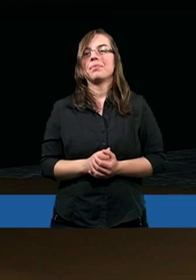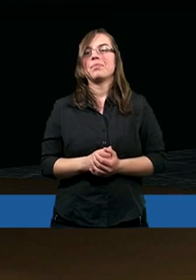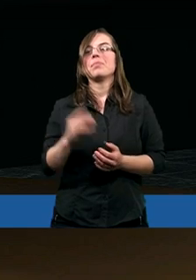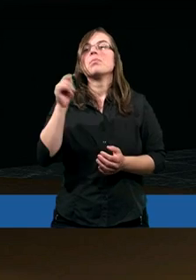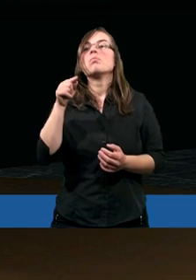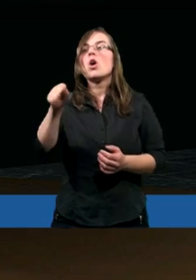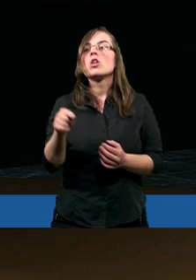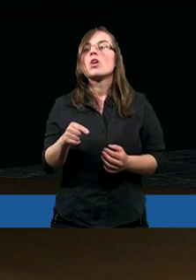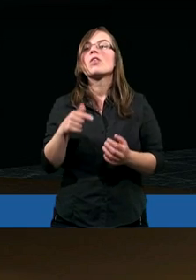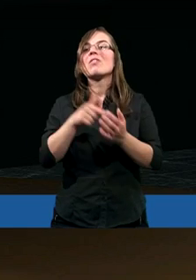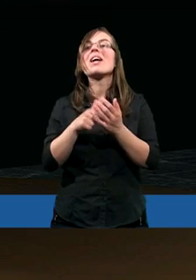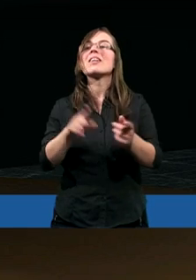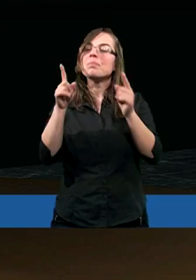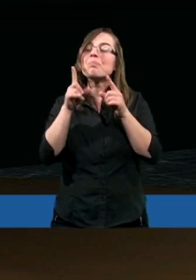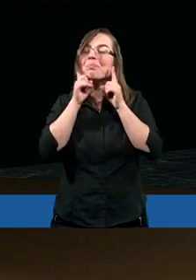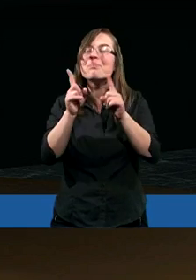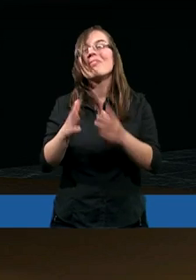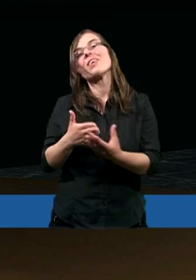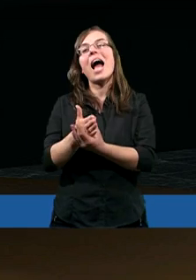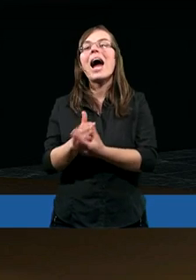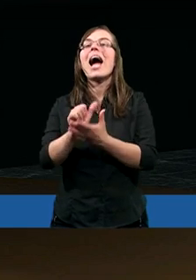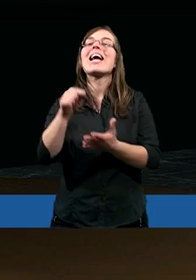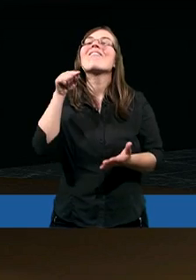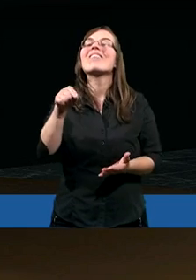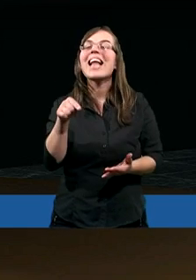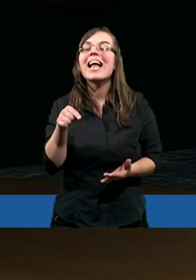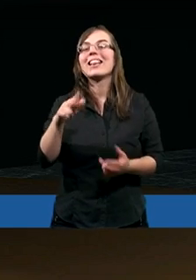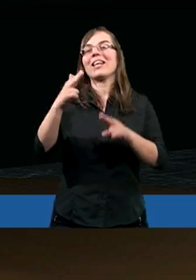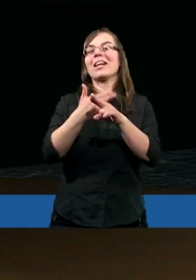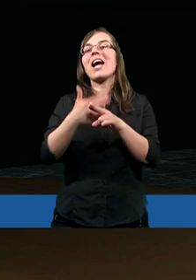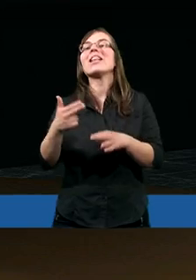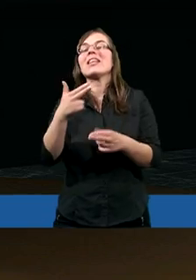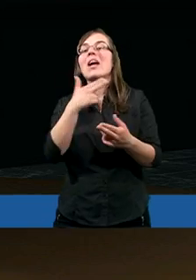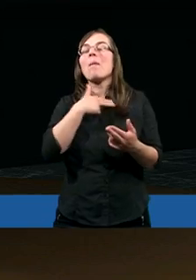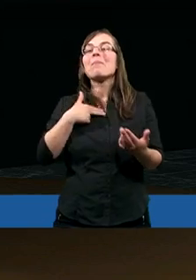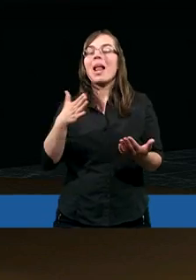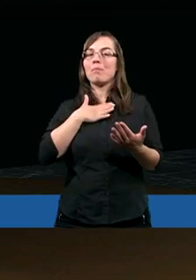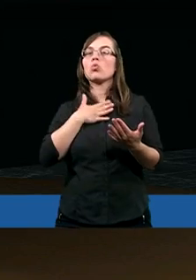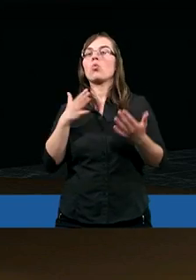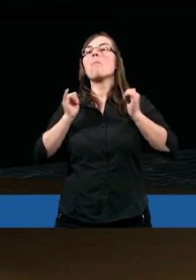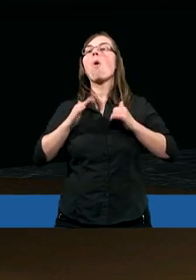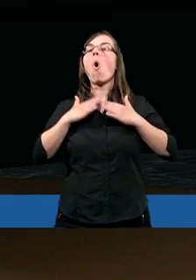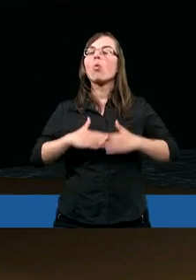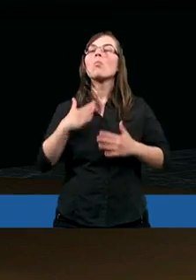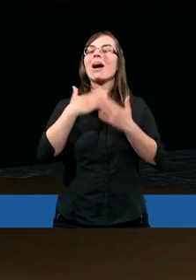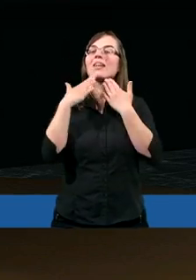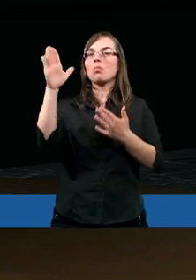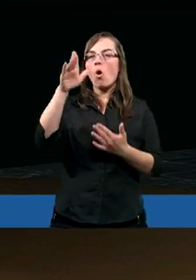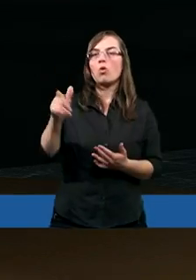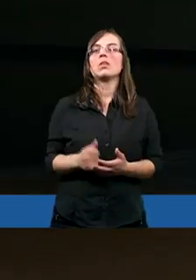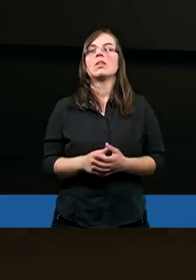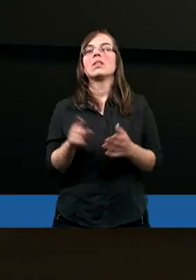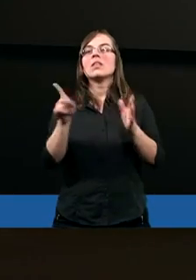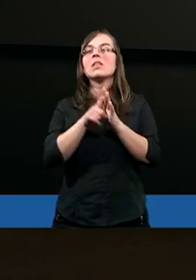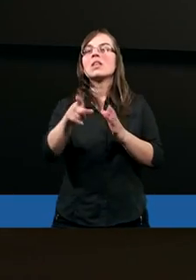tego ta właściwa wiara to jest wtedy, kiedy masz łaskę od Boga i pokój. Ale ta myśl też jest